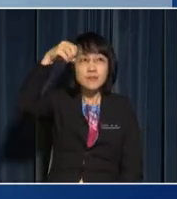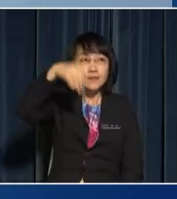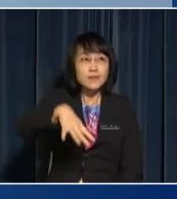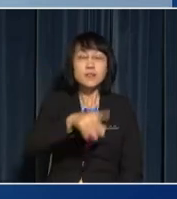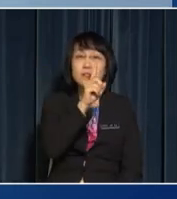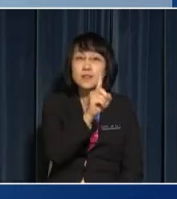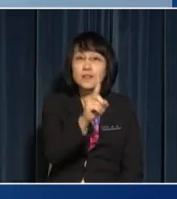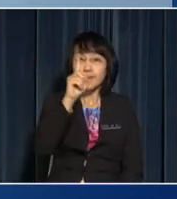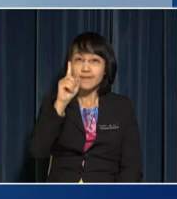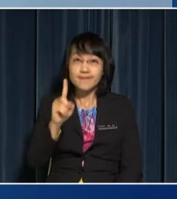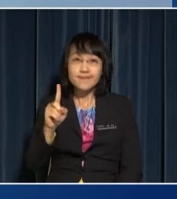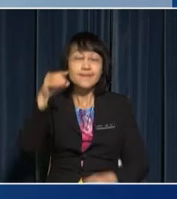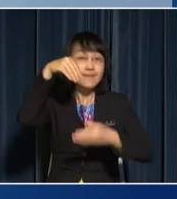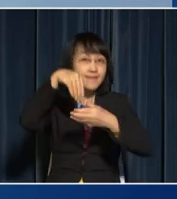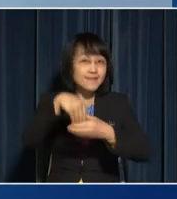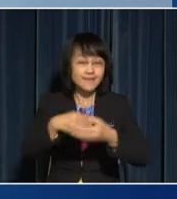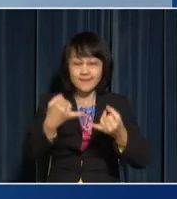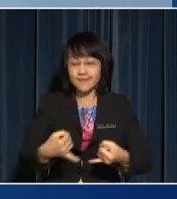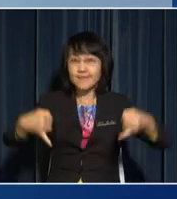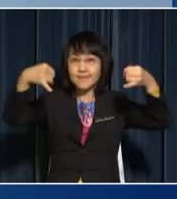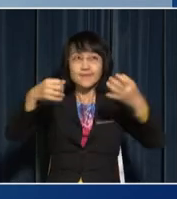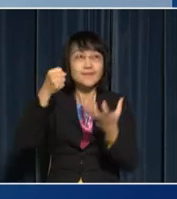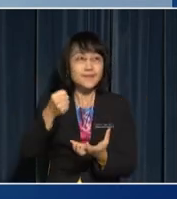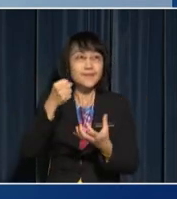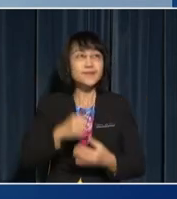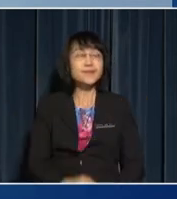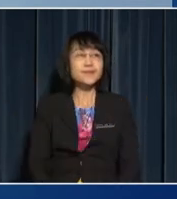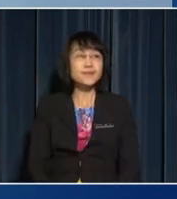them one by one into the jar